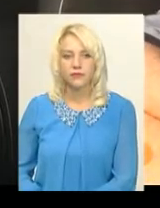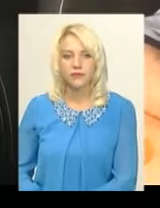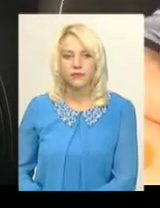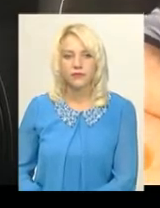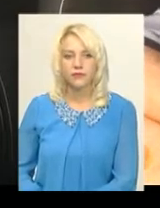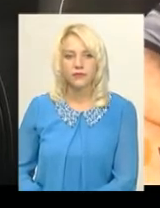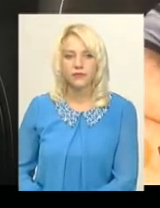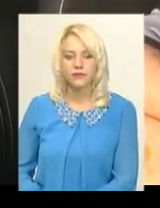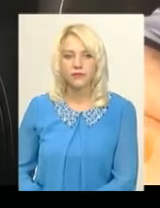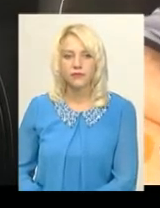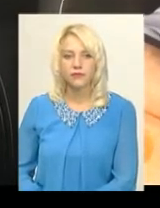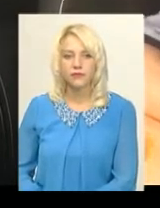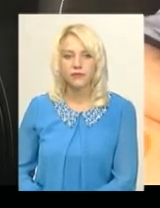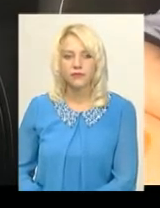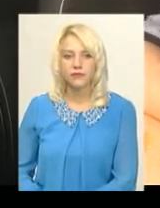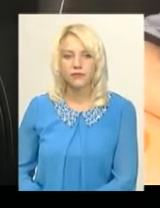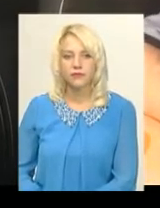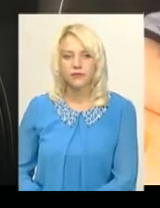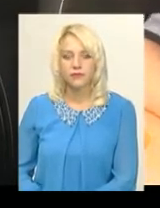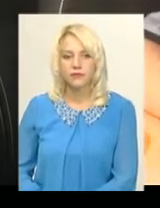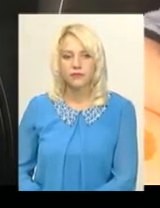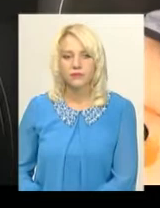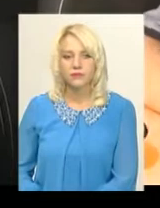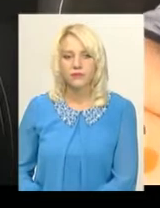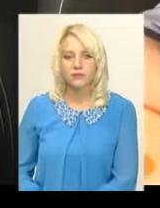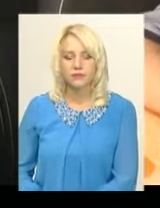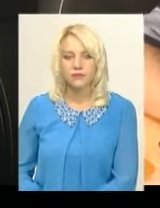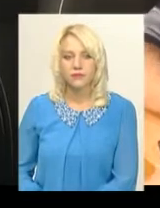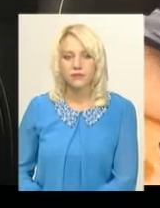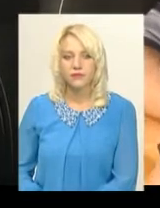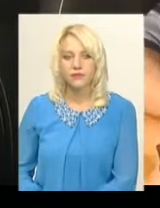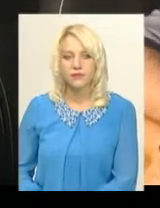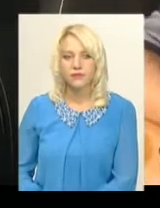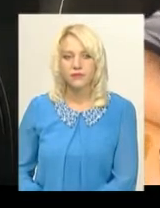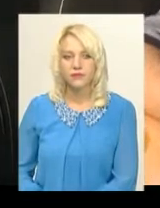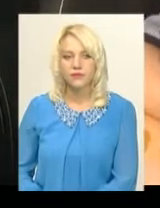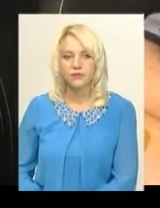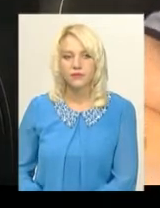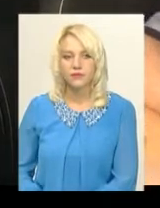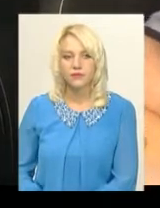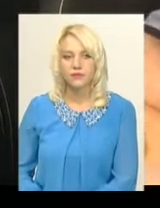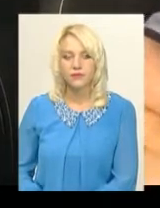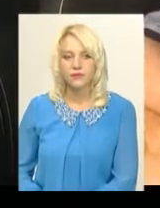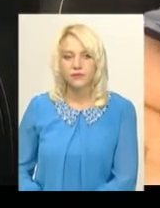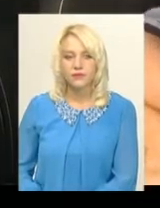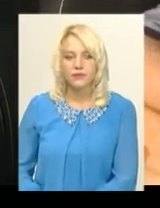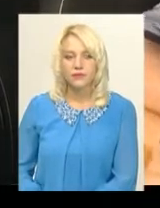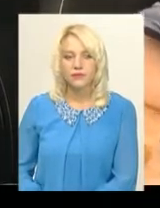нам відмірюють життя, але сидіти вдома ми не в змозі.